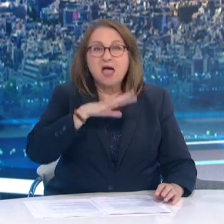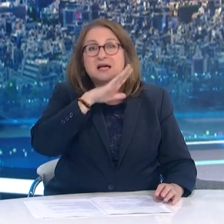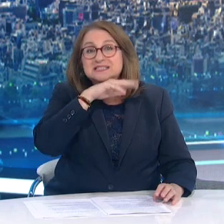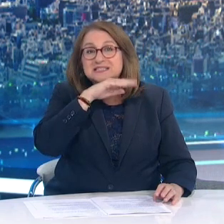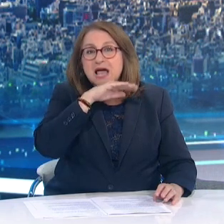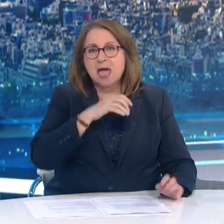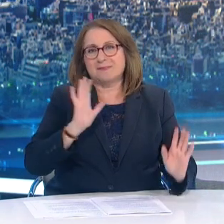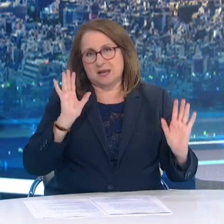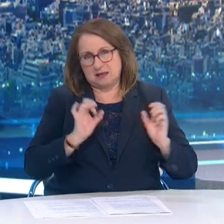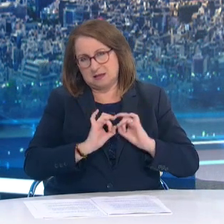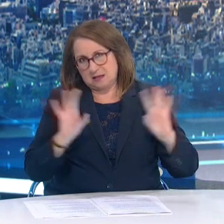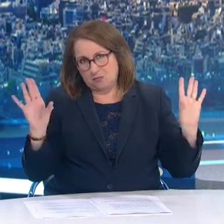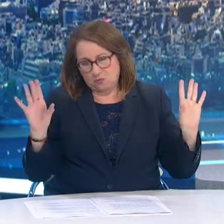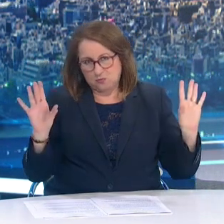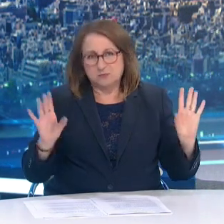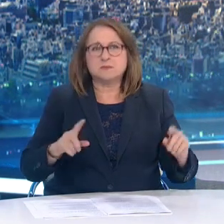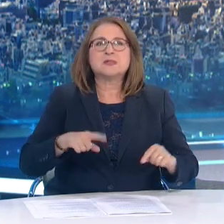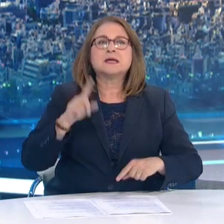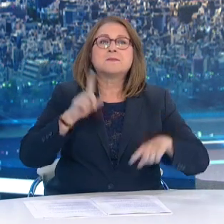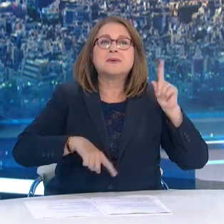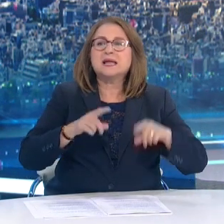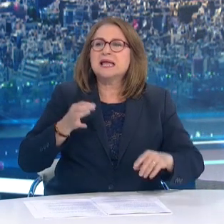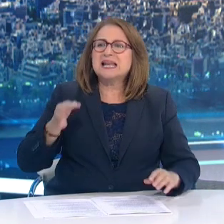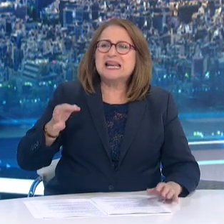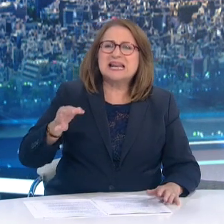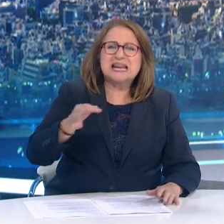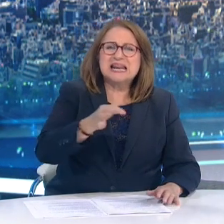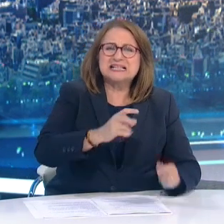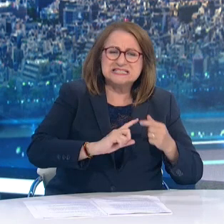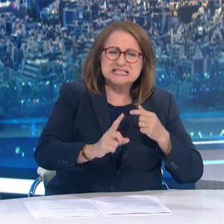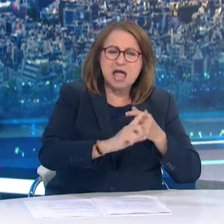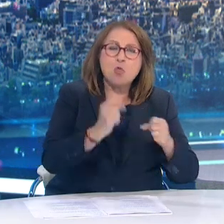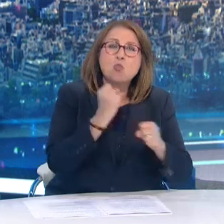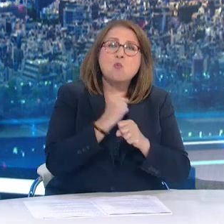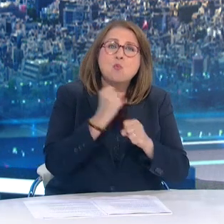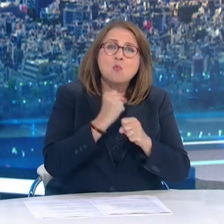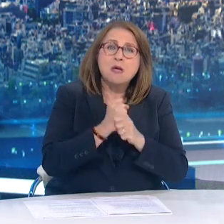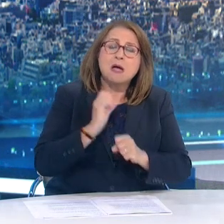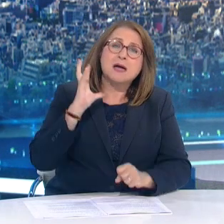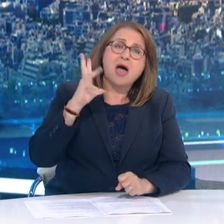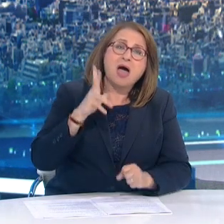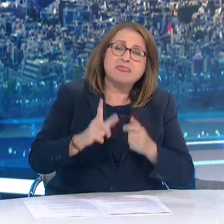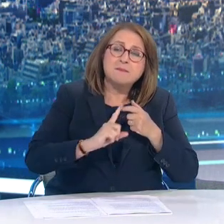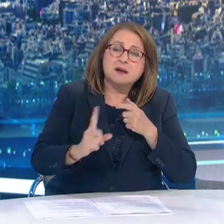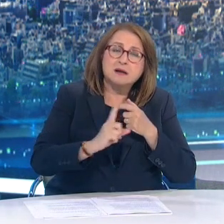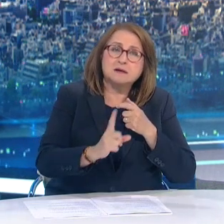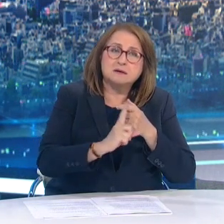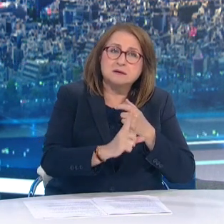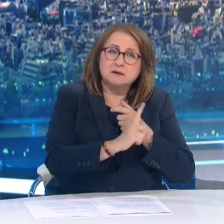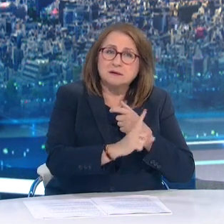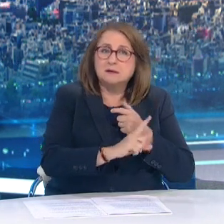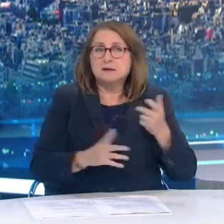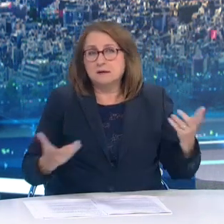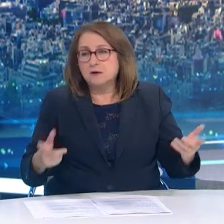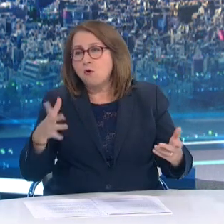όσοι μετακινούνται μεταξύ διαφορετικών νησιωτικών περιφερειακών νοτήτων για λόγους εργασίας σε καθημερινή βάση αυτοί θα μετακινούνται με